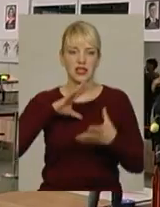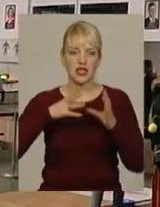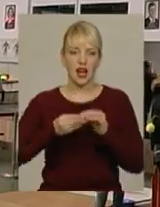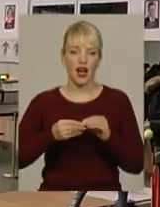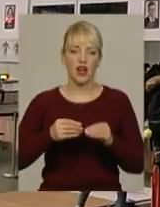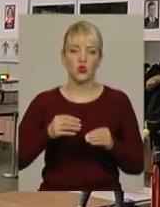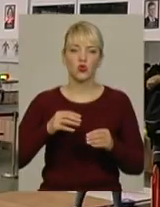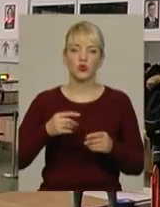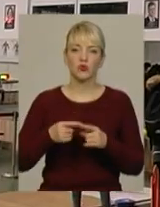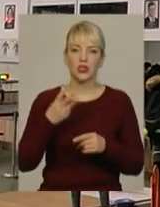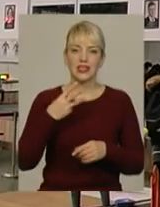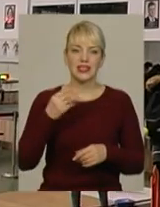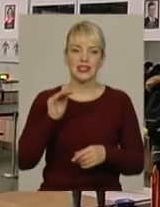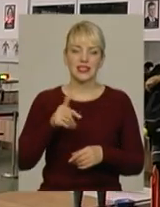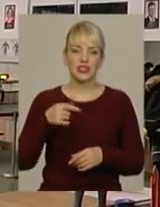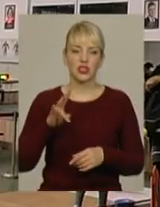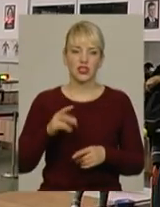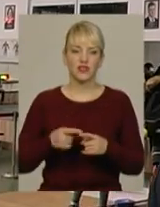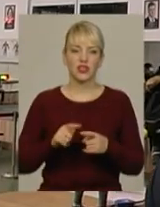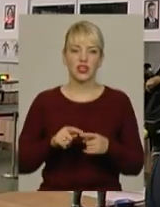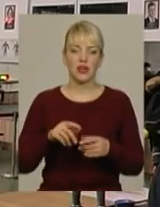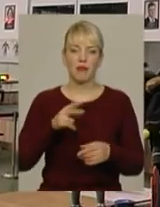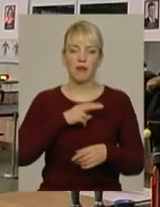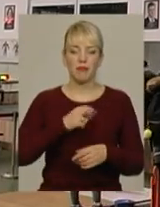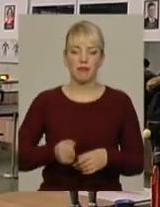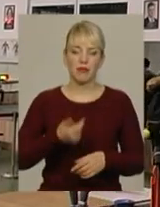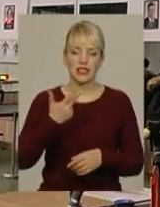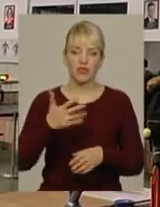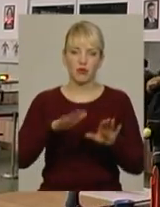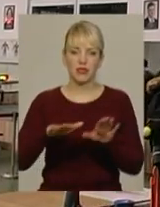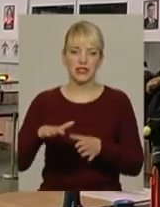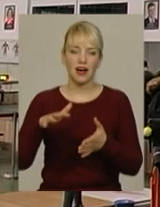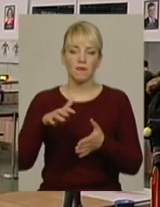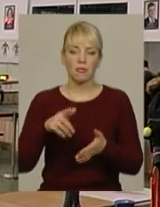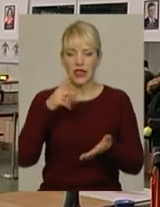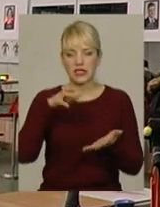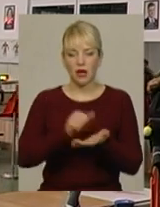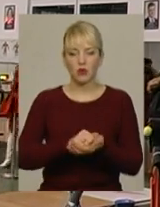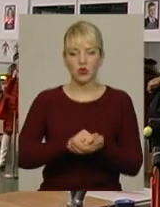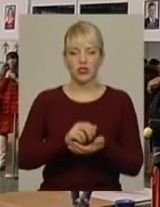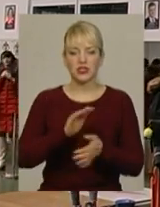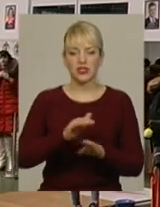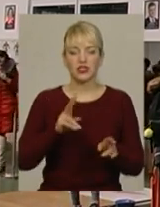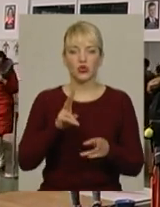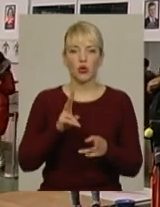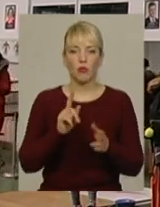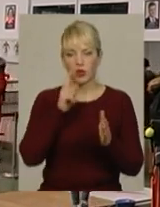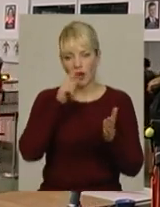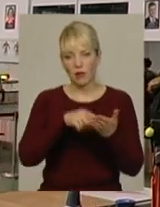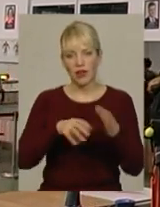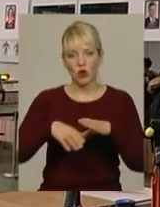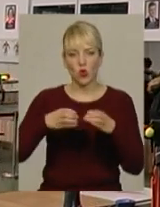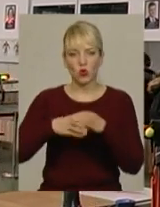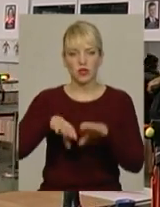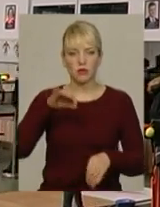30 тисяч гривень. І фактично призові місця займують діти, які потрапляють у збірну команду, і фактично вони отримують